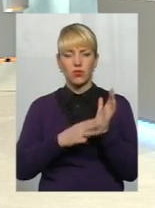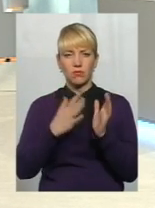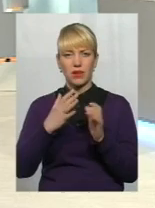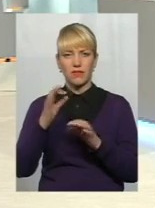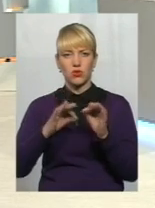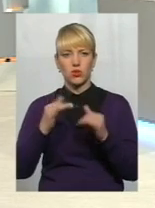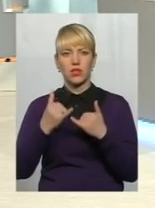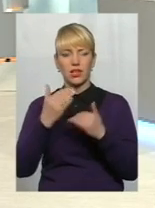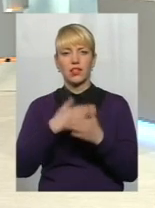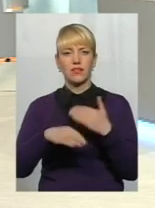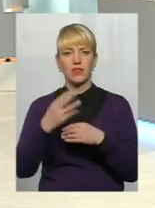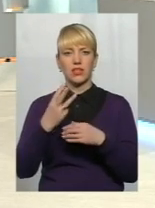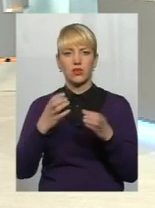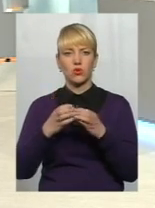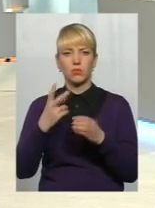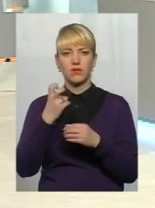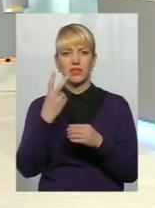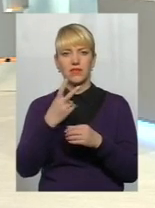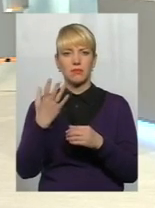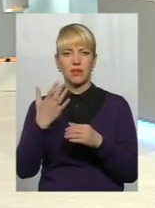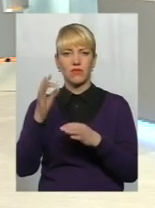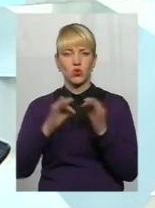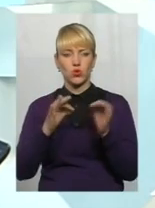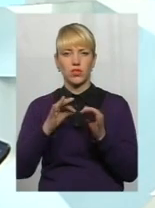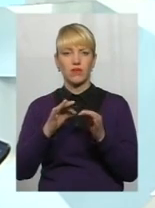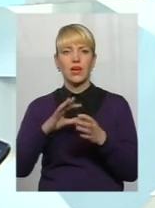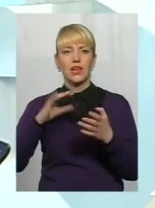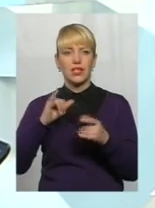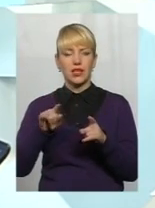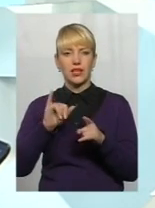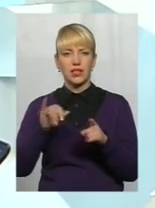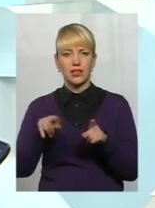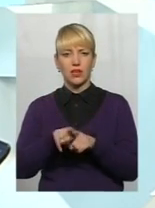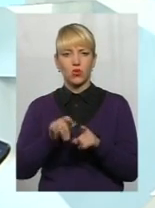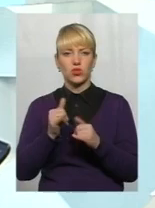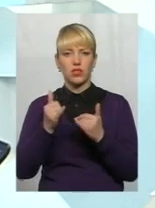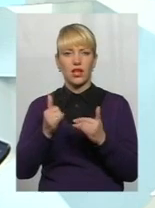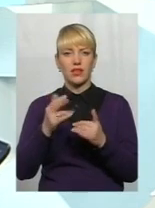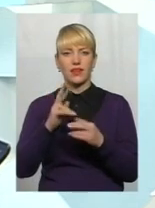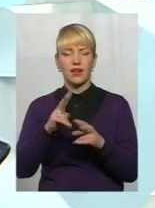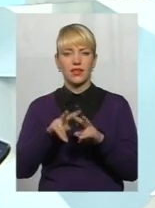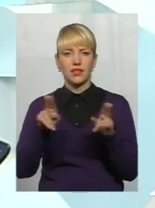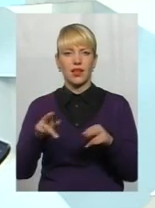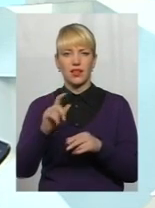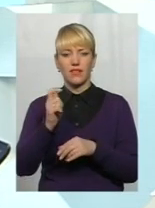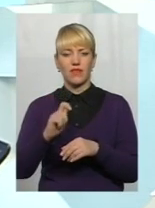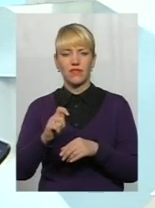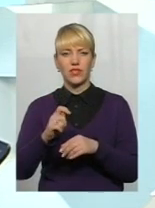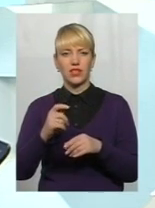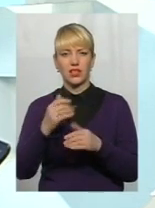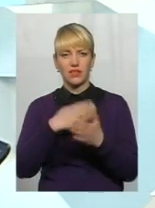інвалідів третьої групи – 225 відсотків. І також, як і інваліди війни, ці особи побачать в